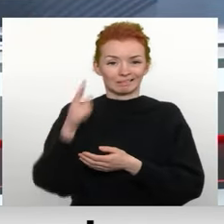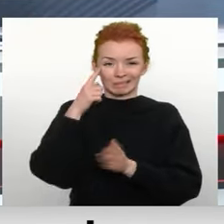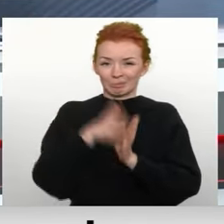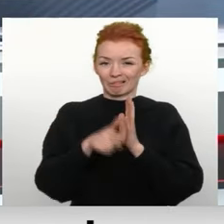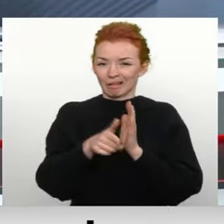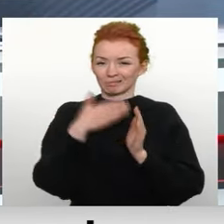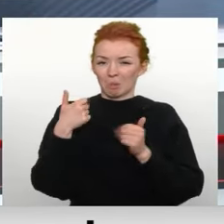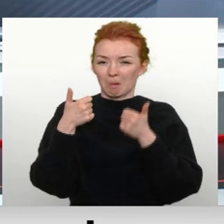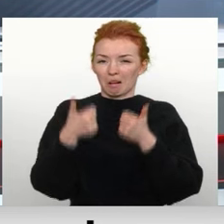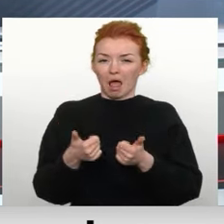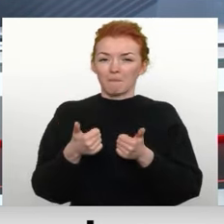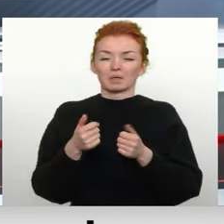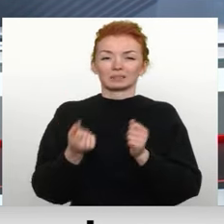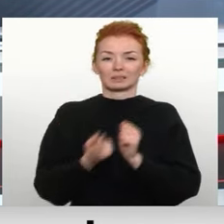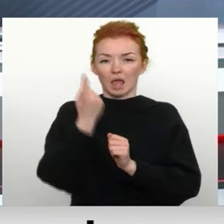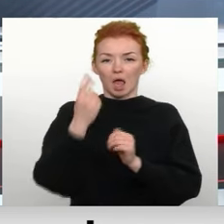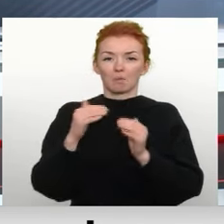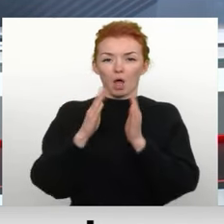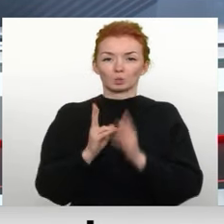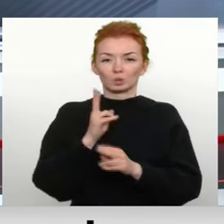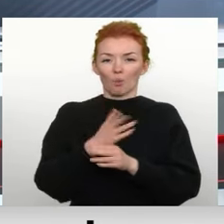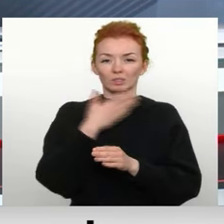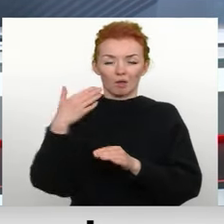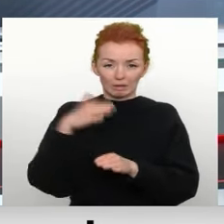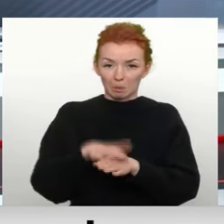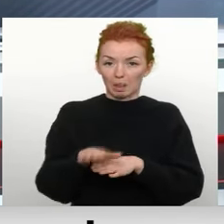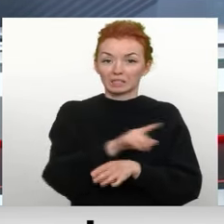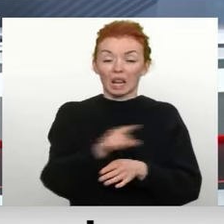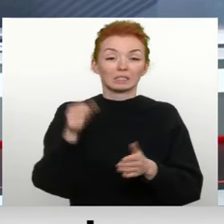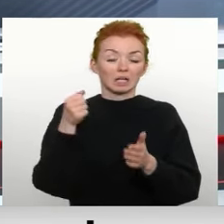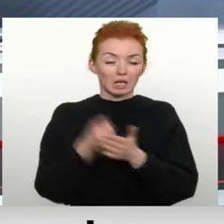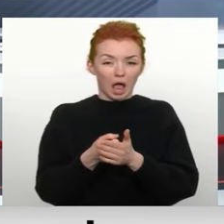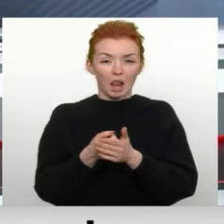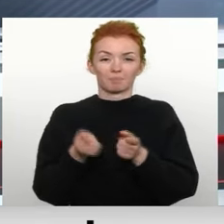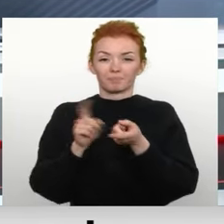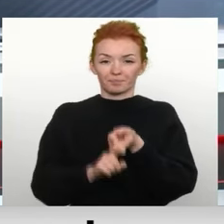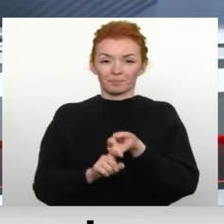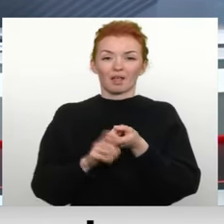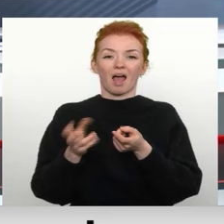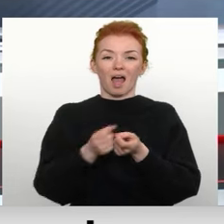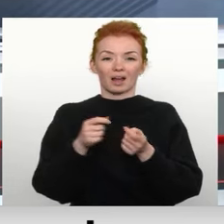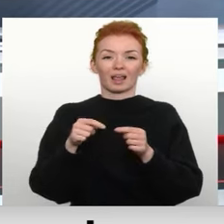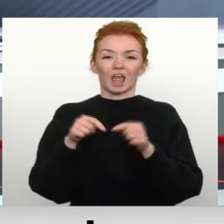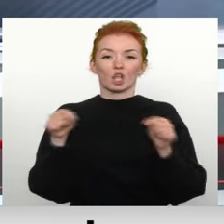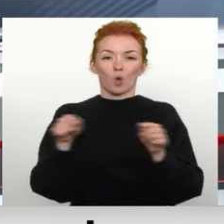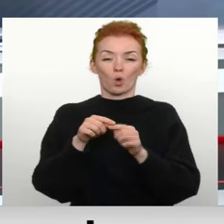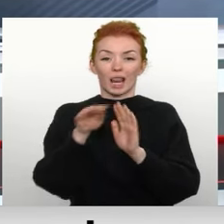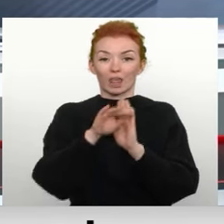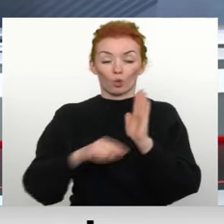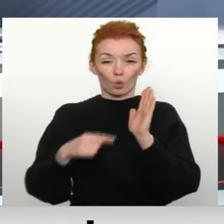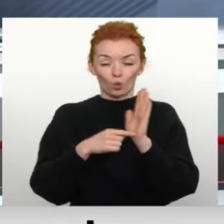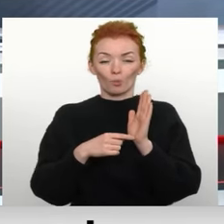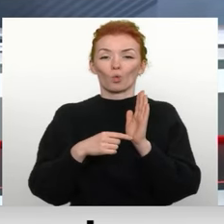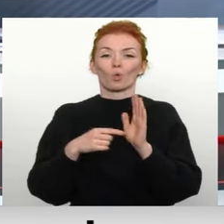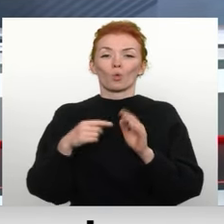nav atstāj tādu kā mājas darbu iestrādēt administratu teritoriju likumā. Pārmaiņas pārreiz